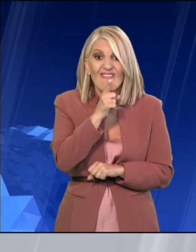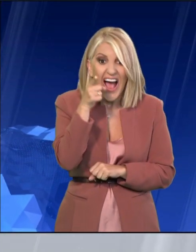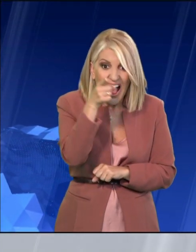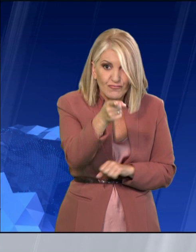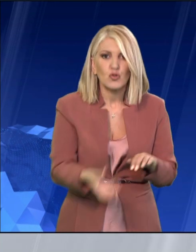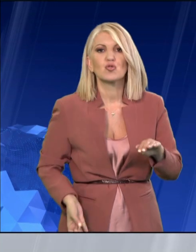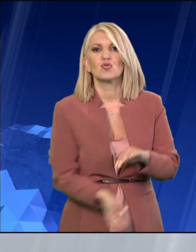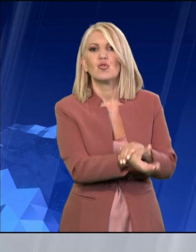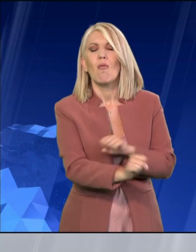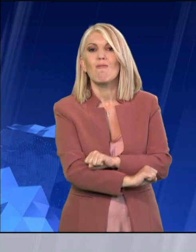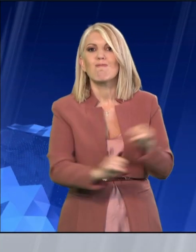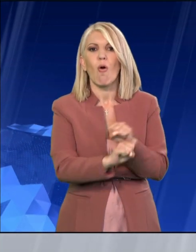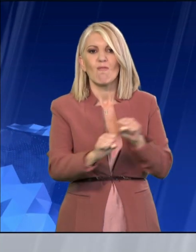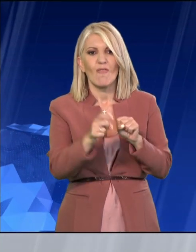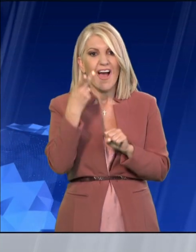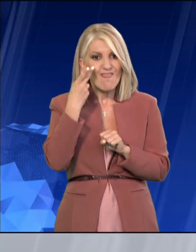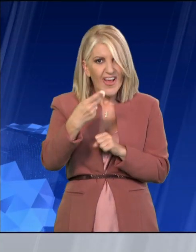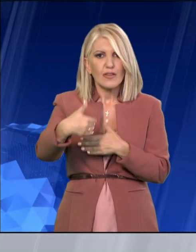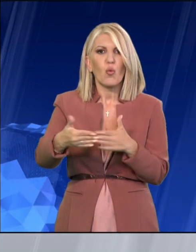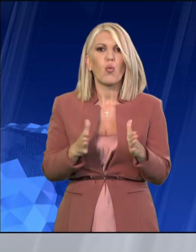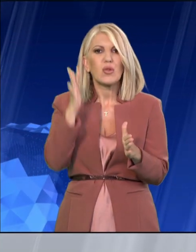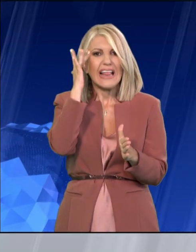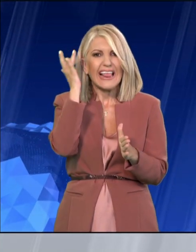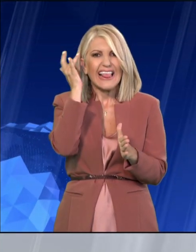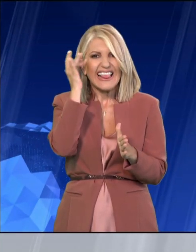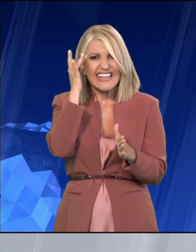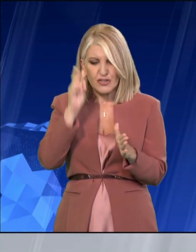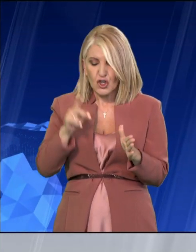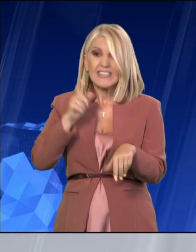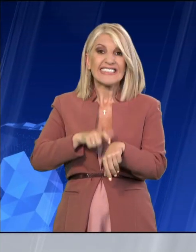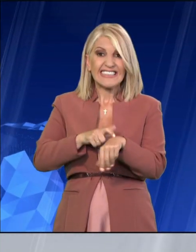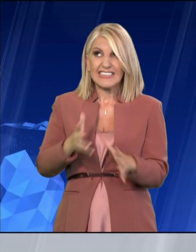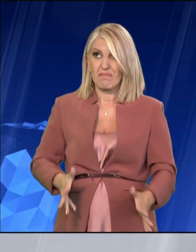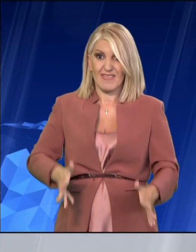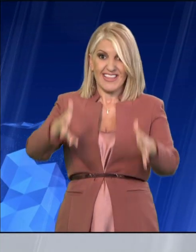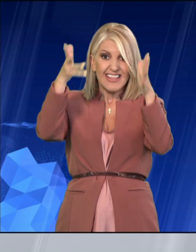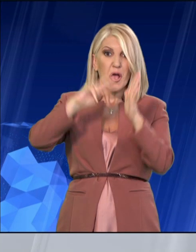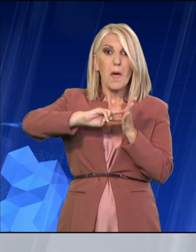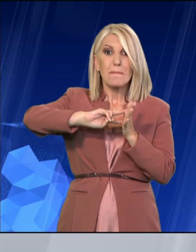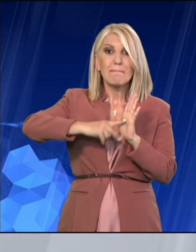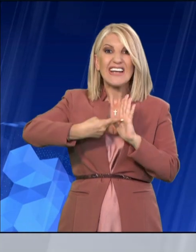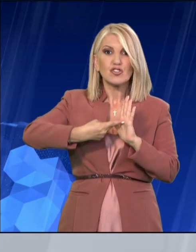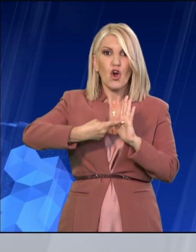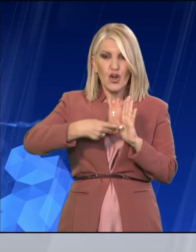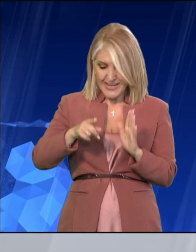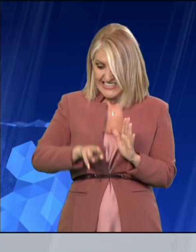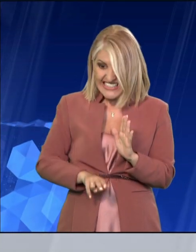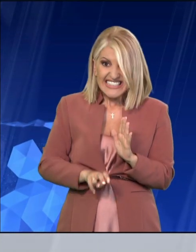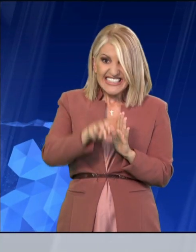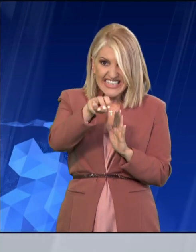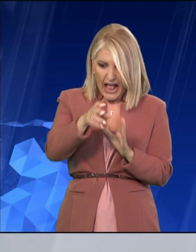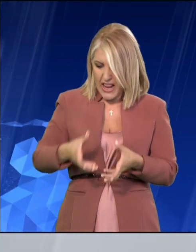φαίνεται να κουβαλάει ένα κίτρινο κουτί, το οποίο τοποθετεί στα σκαλιά της τεκτονικής στο Άστινα αμέσως μετά ο βουμβιστής αποχωρεί.